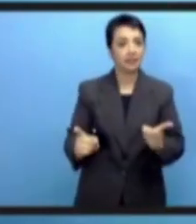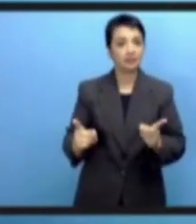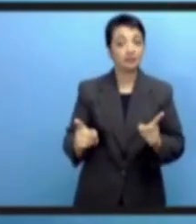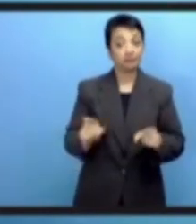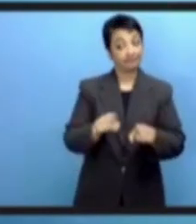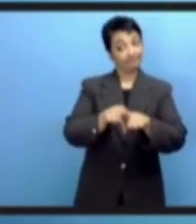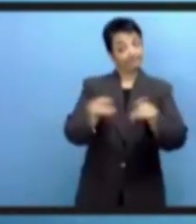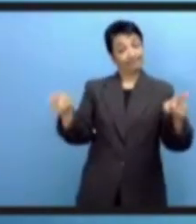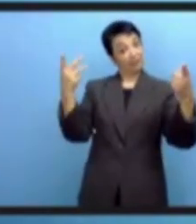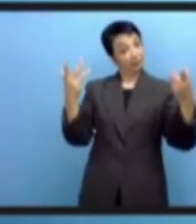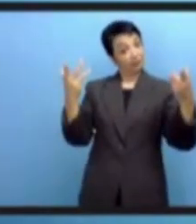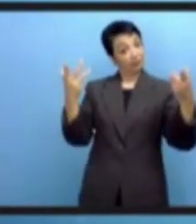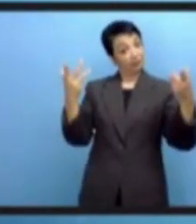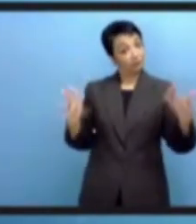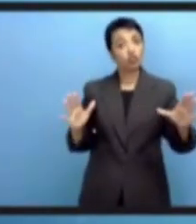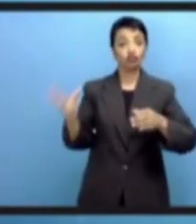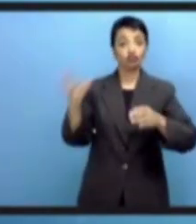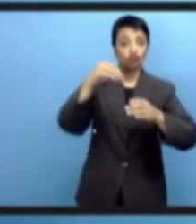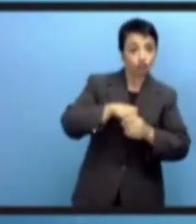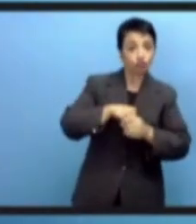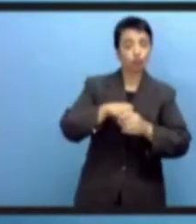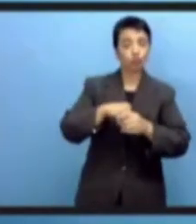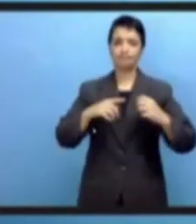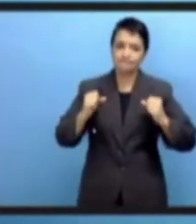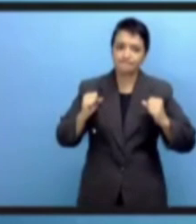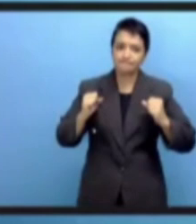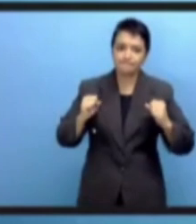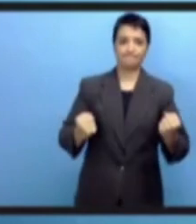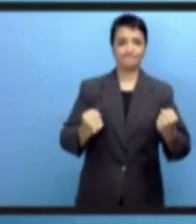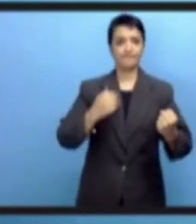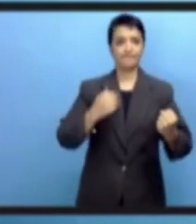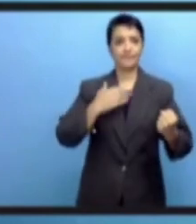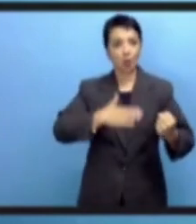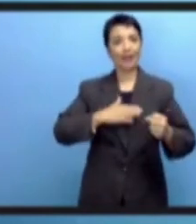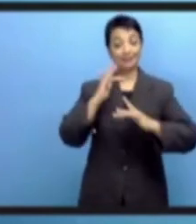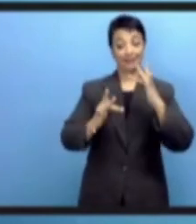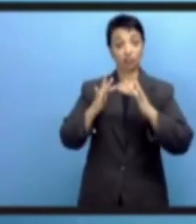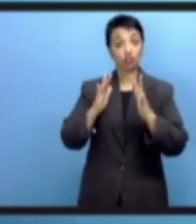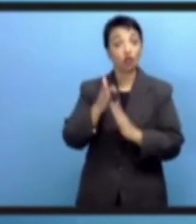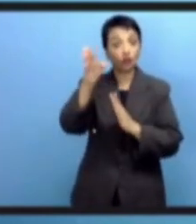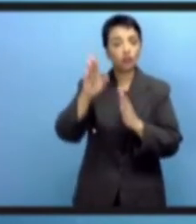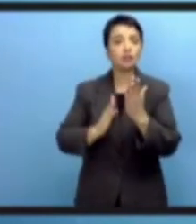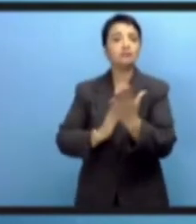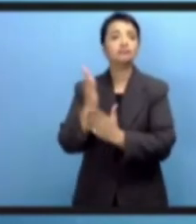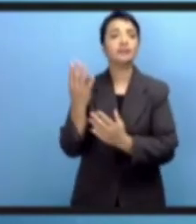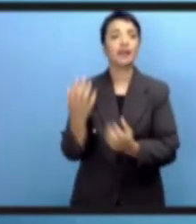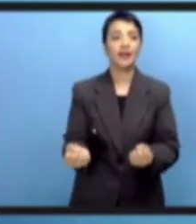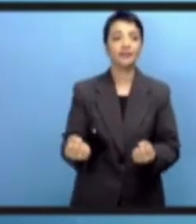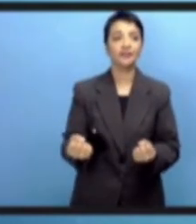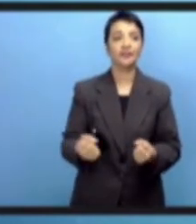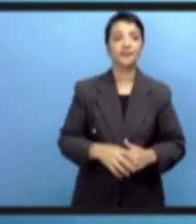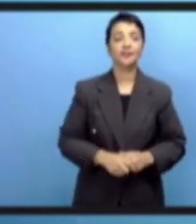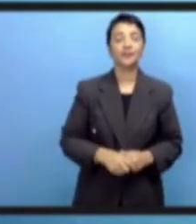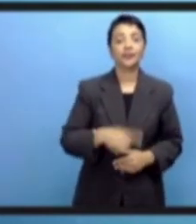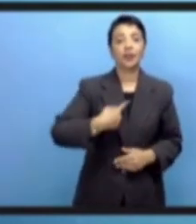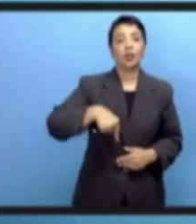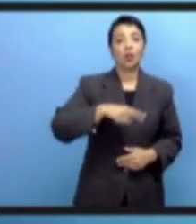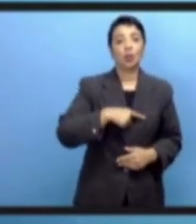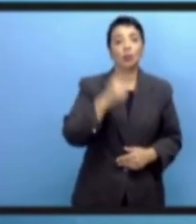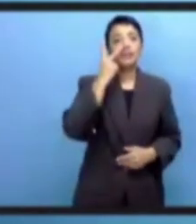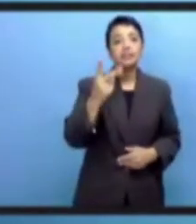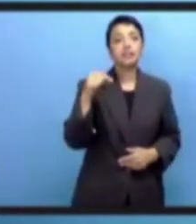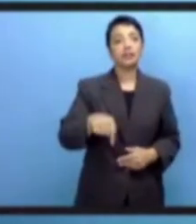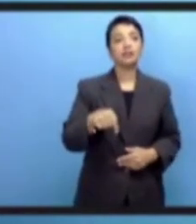охвачены все представители гендерных групп LGBT+. Конкретные меры